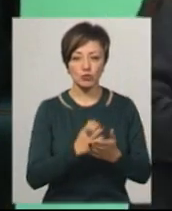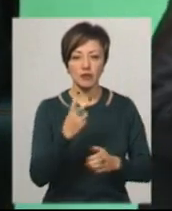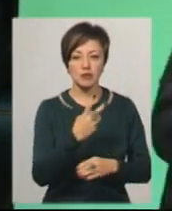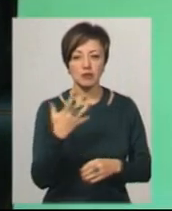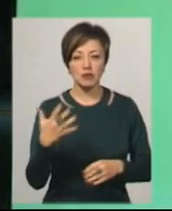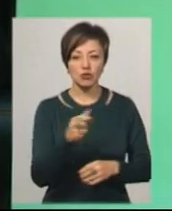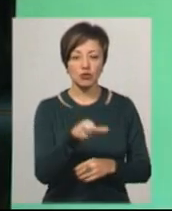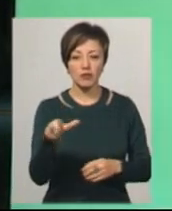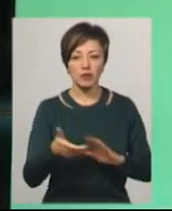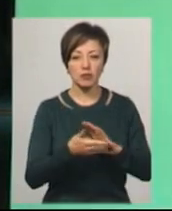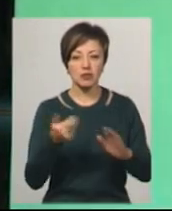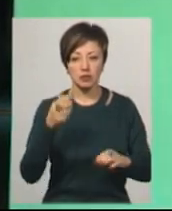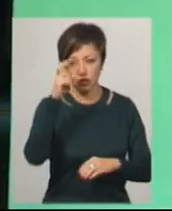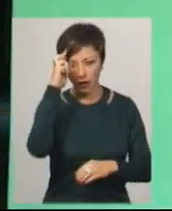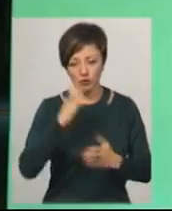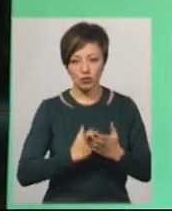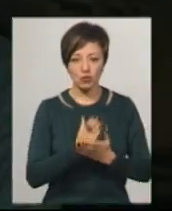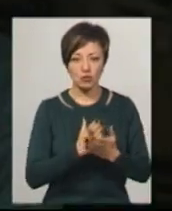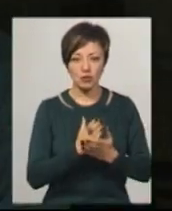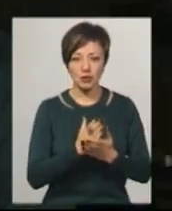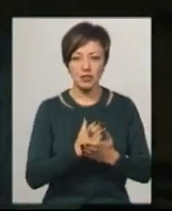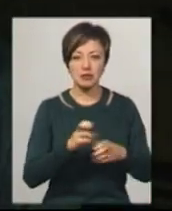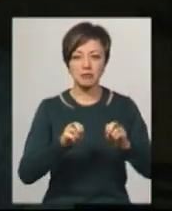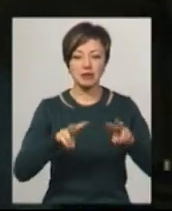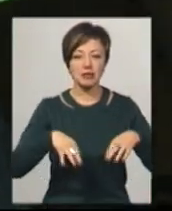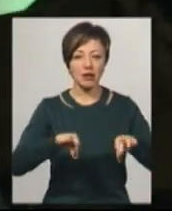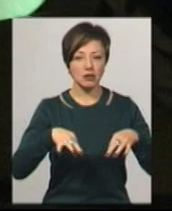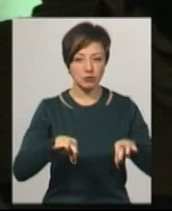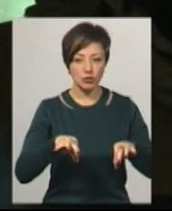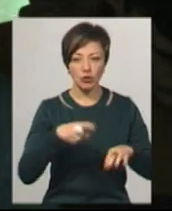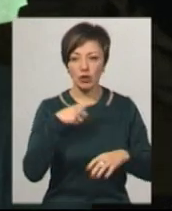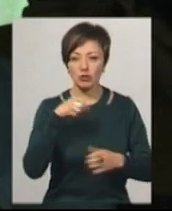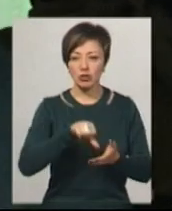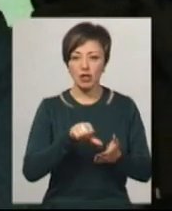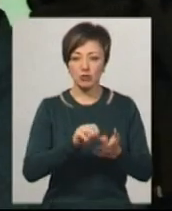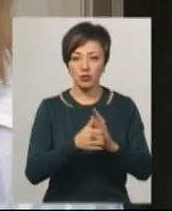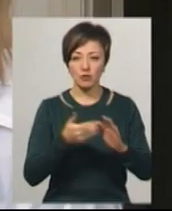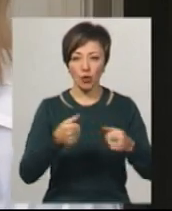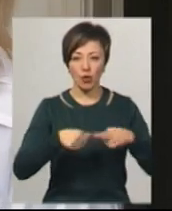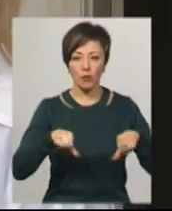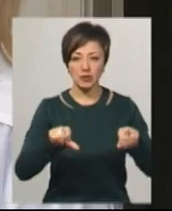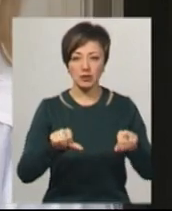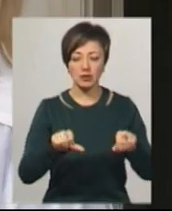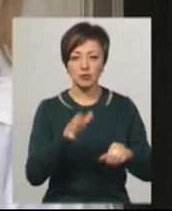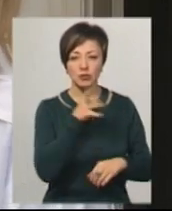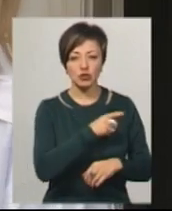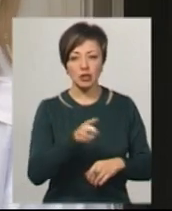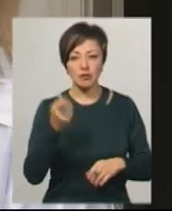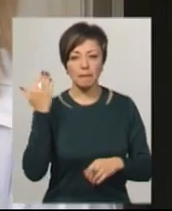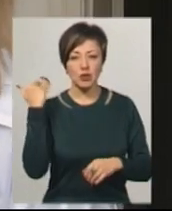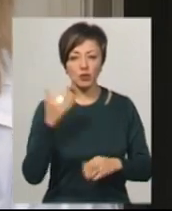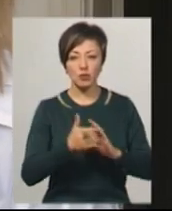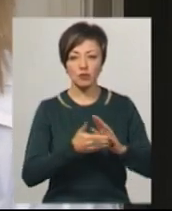25 чоловік буде призвано до Державної служби спеціальних транспортів. Словами члена призовної комісії міського військомату Олесі Панченко, під час минулої